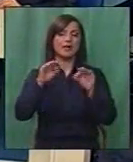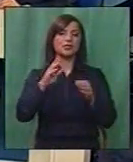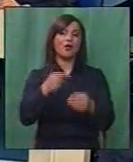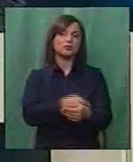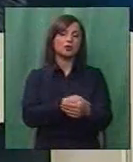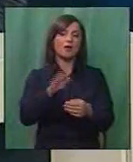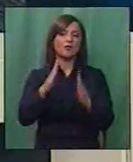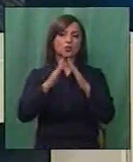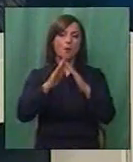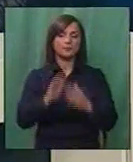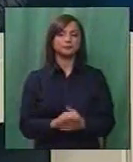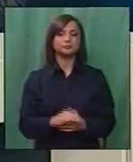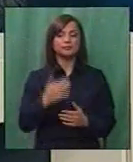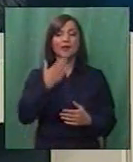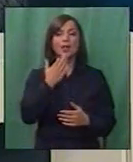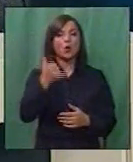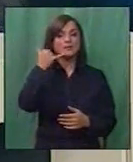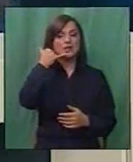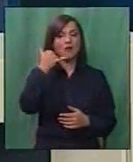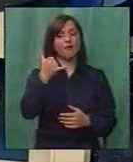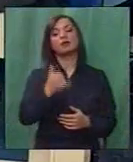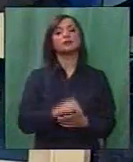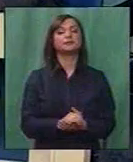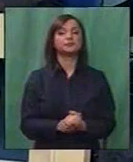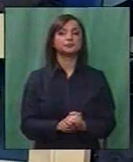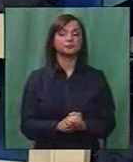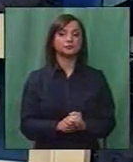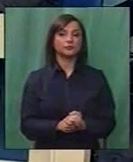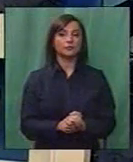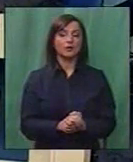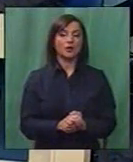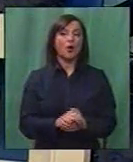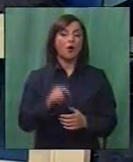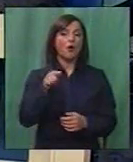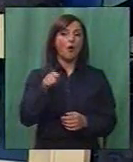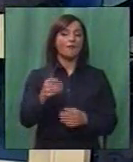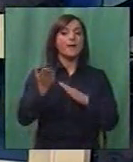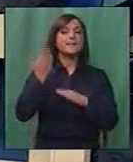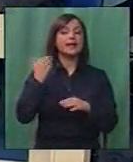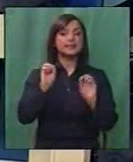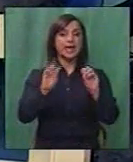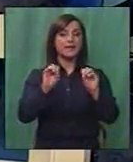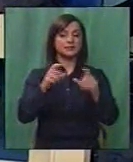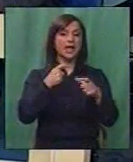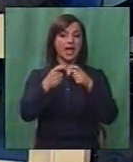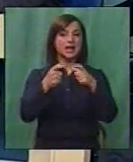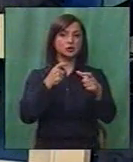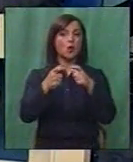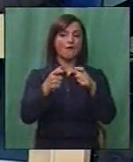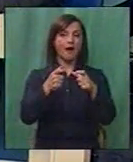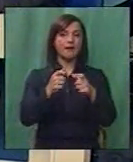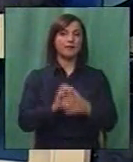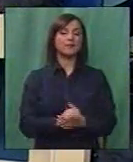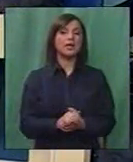Ви благодарам госпоге за јавувањето. Правобранител? Ние во една од минатите емисији разговаравме